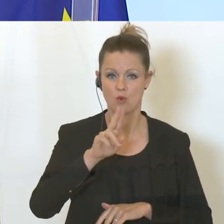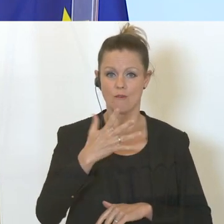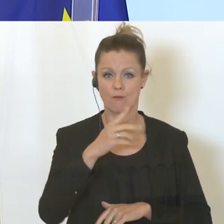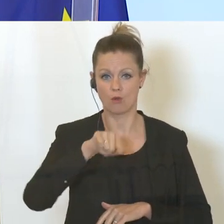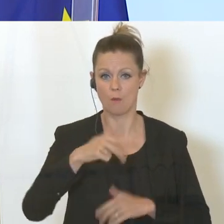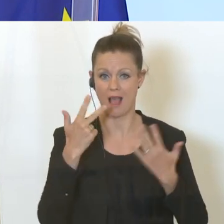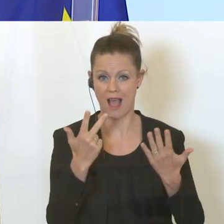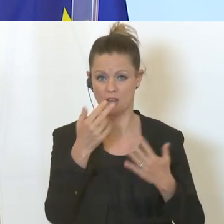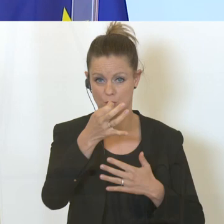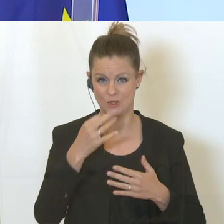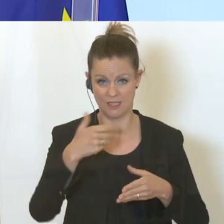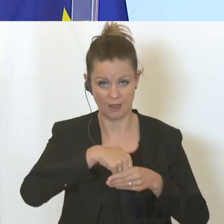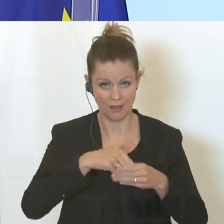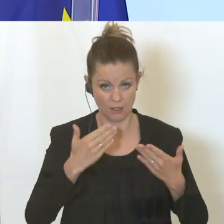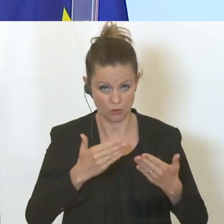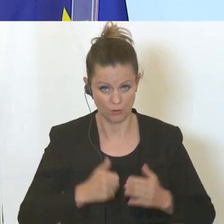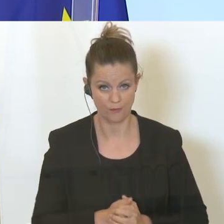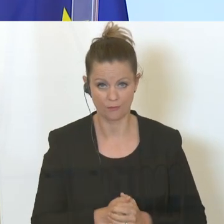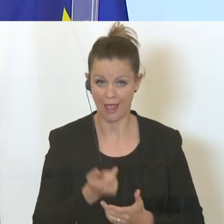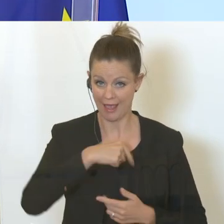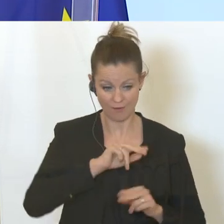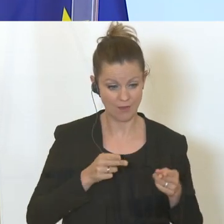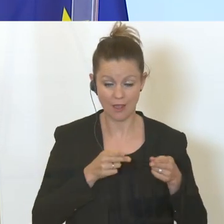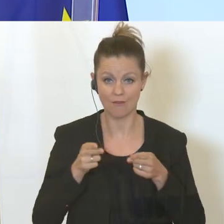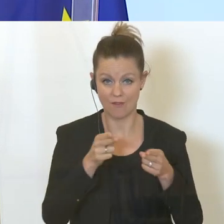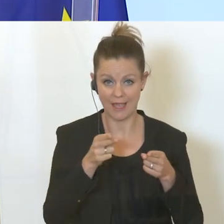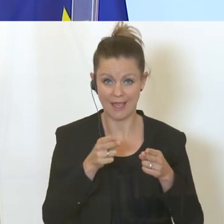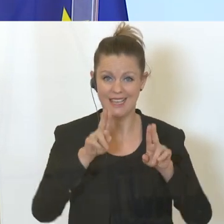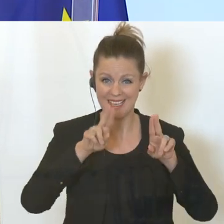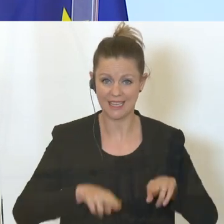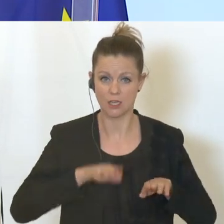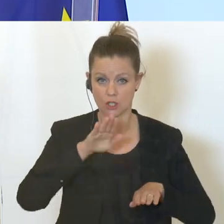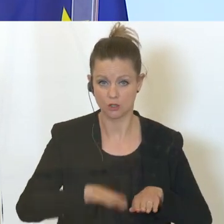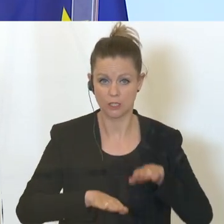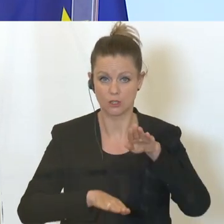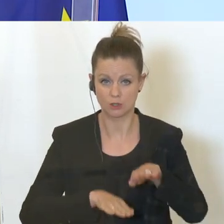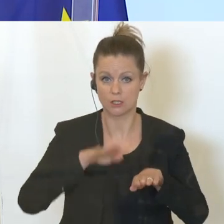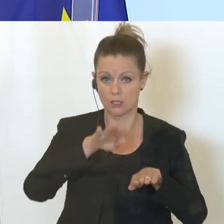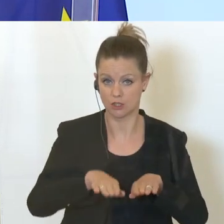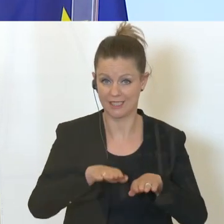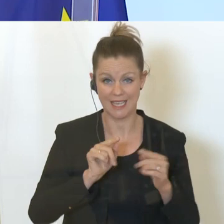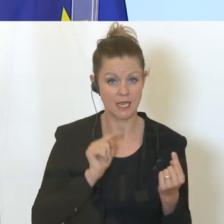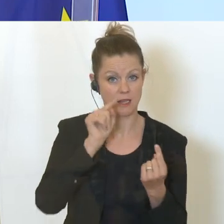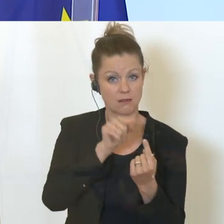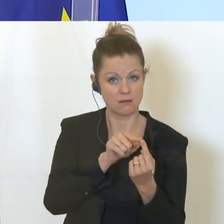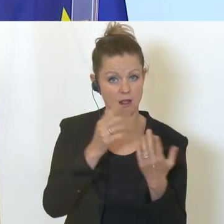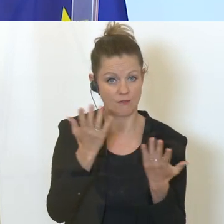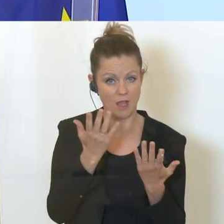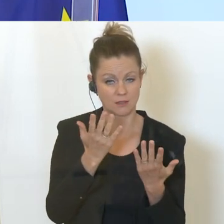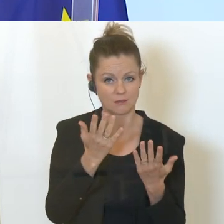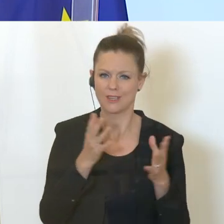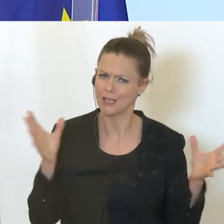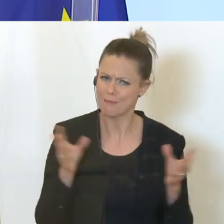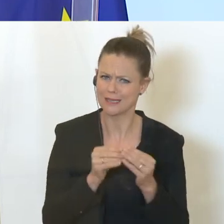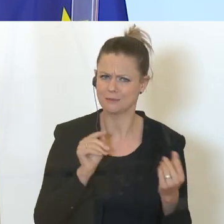Wir sehen, wir sind am Weg mit den richtigen Schritten und das Ziel ist, unser gemeinsames